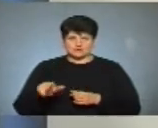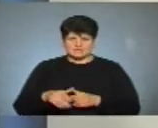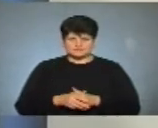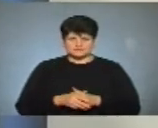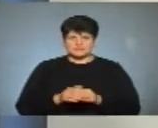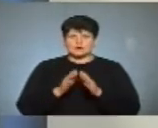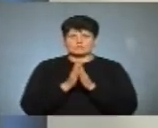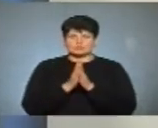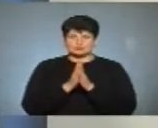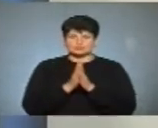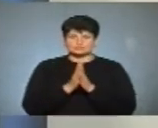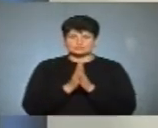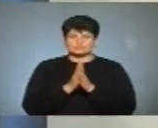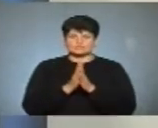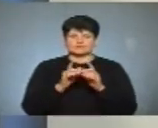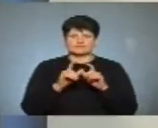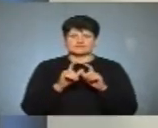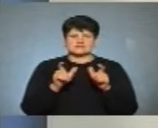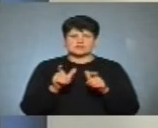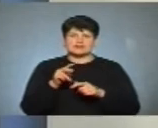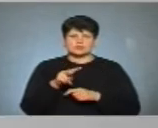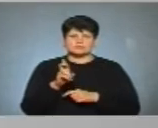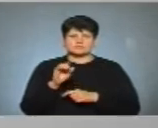Прошу до ефіру візитку Леоніда Бецюри.